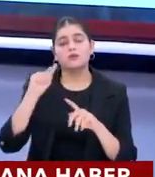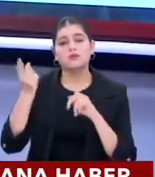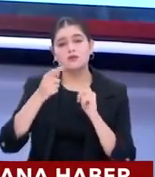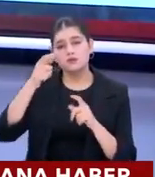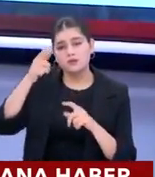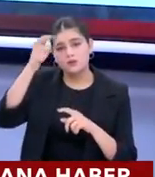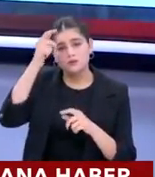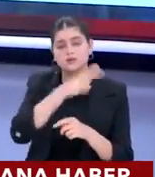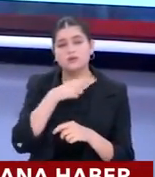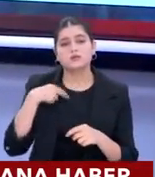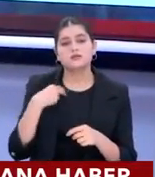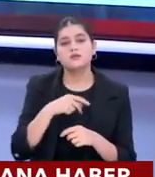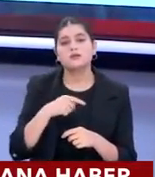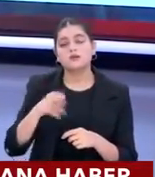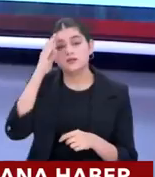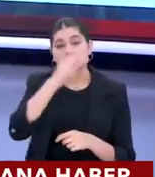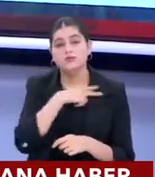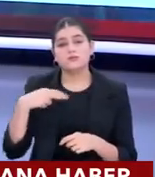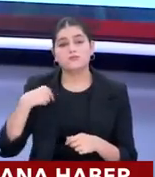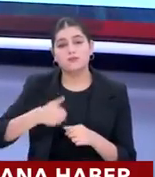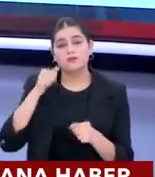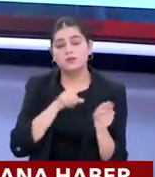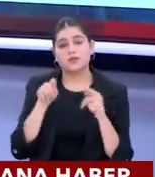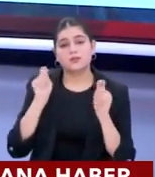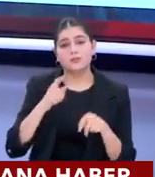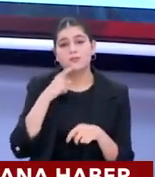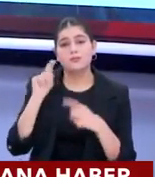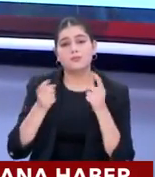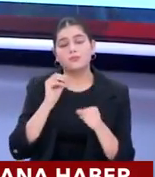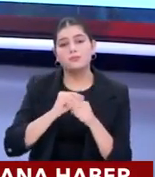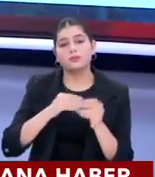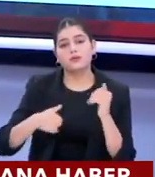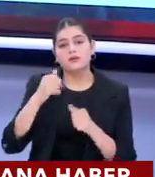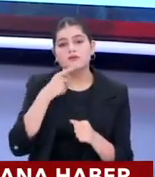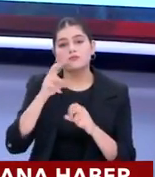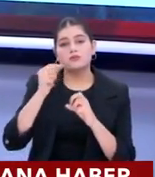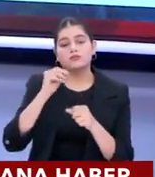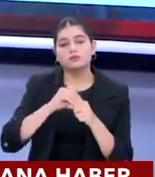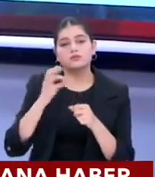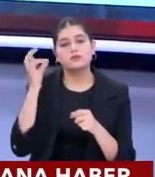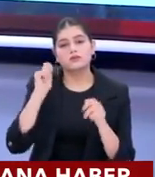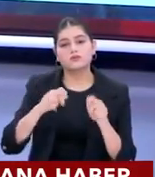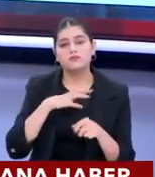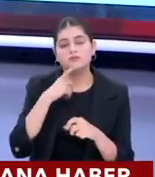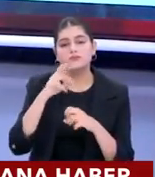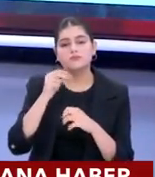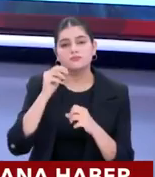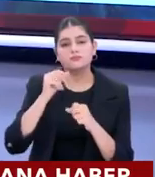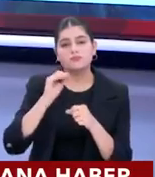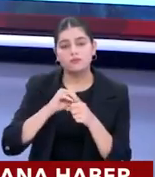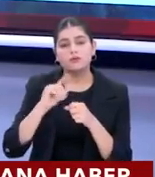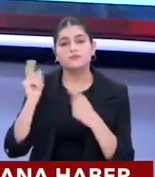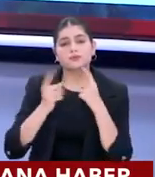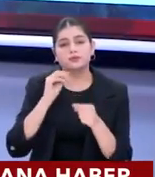Büyükşehir Belediyesi'ne çevirdi. Fakat bir başka aktör şimdi öne çıktı. Özgür Özel. Onunla ilgili bazı iddialar var. Özgür Özel